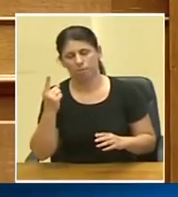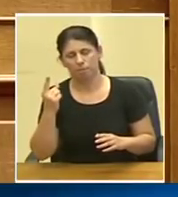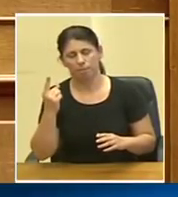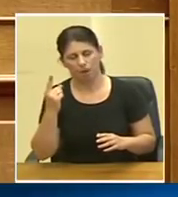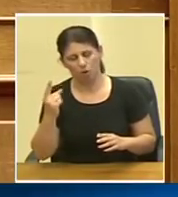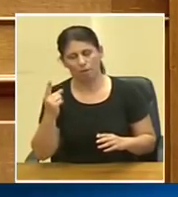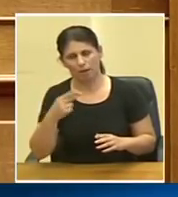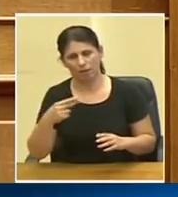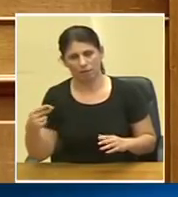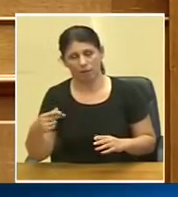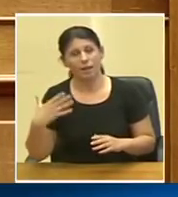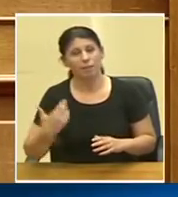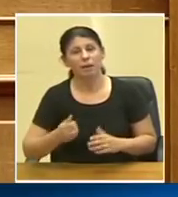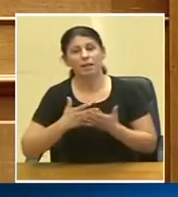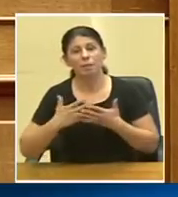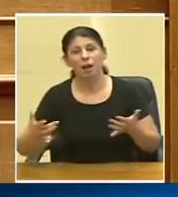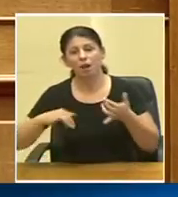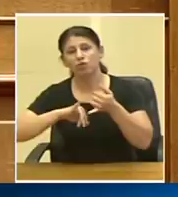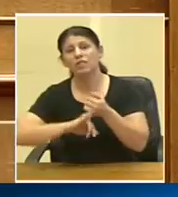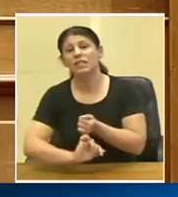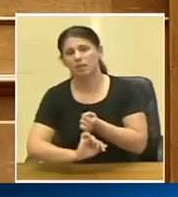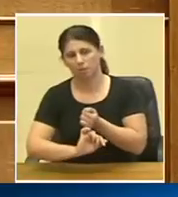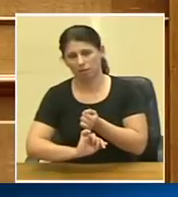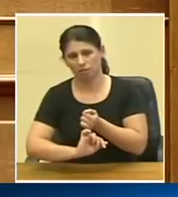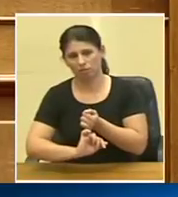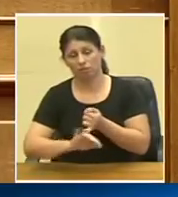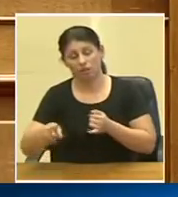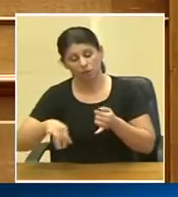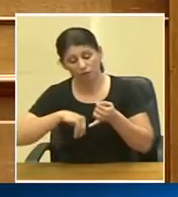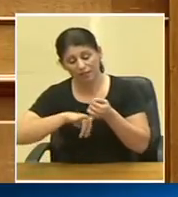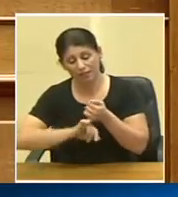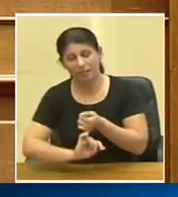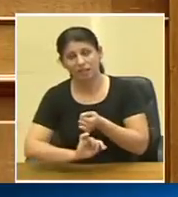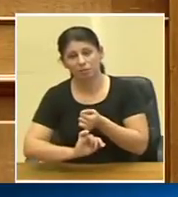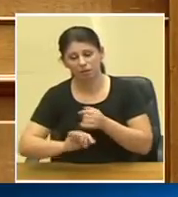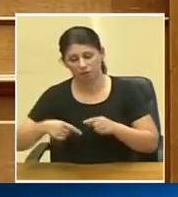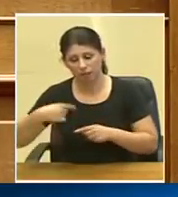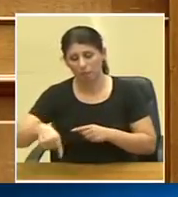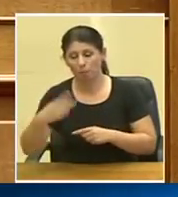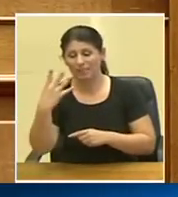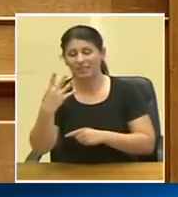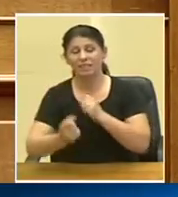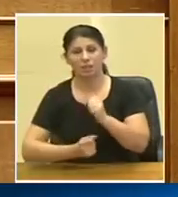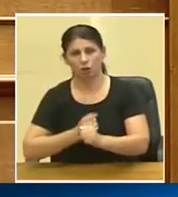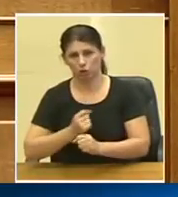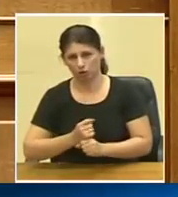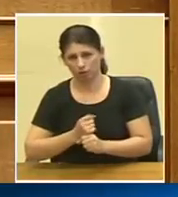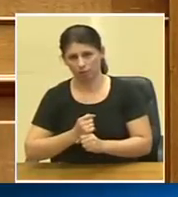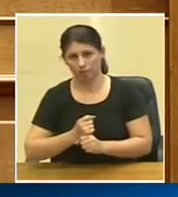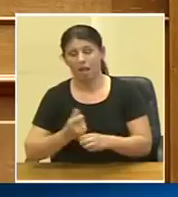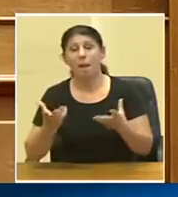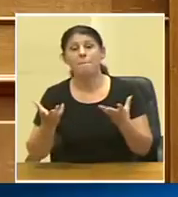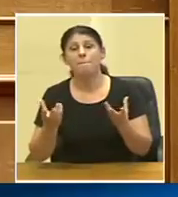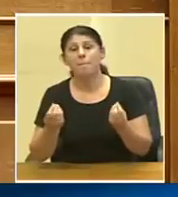υπάρχει ένα μεγάλο στήχημα και είναι στήχημα της επόμενης τετραετίας πάρα